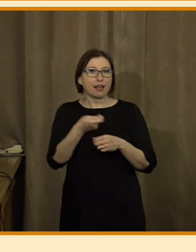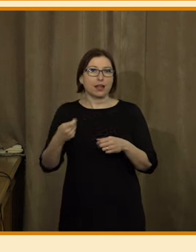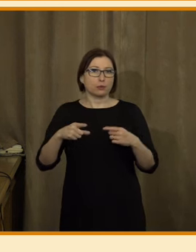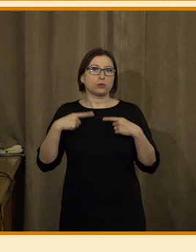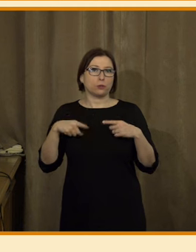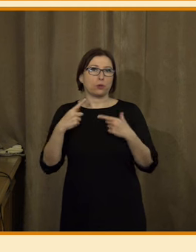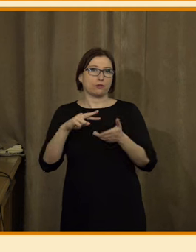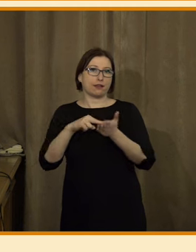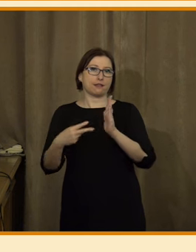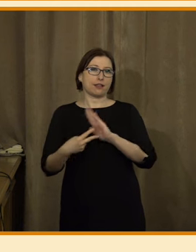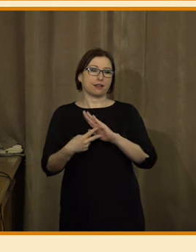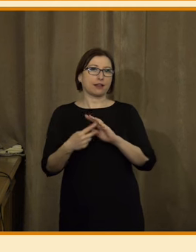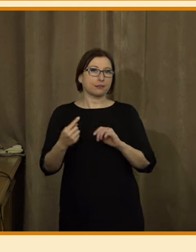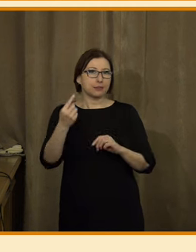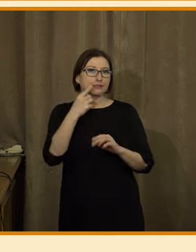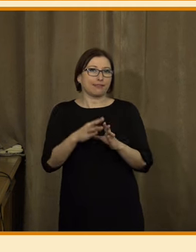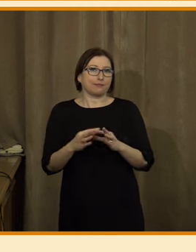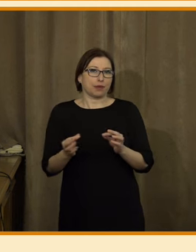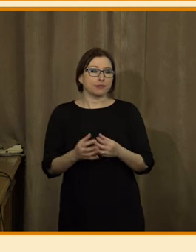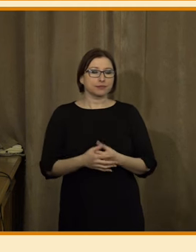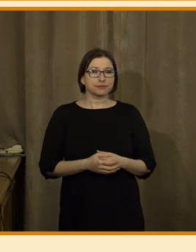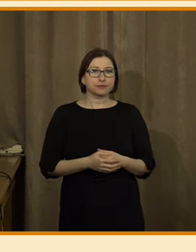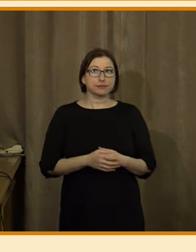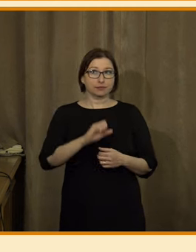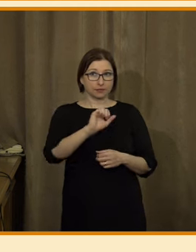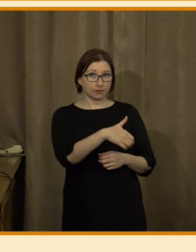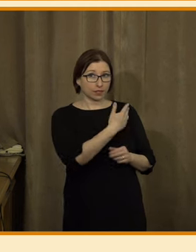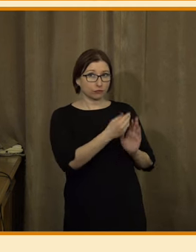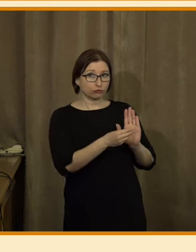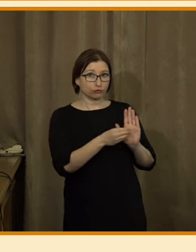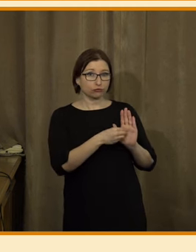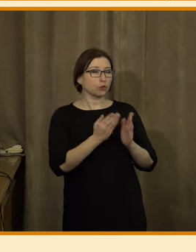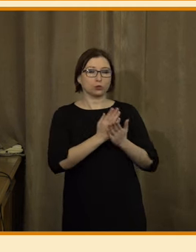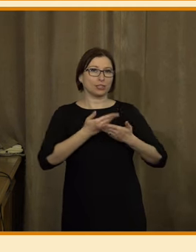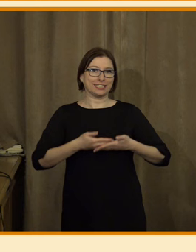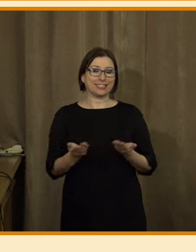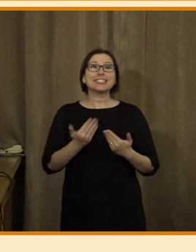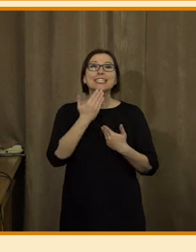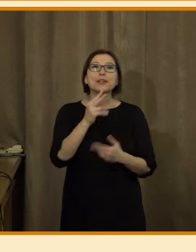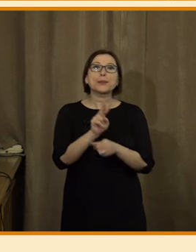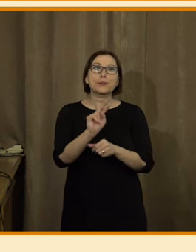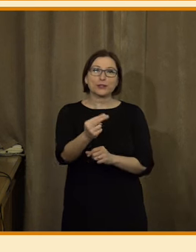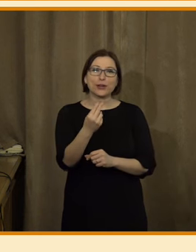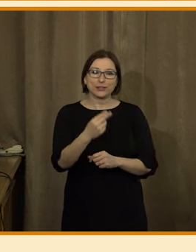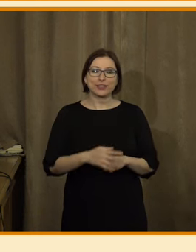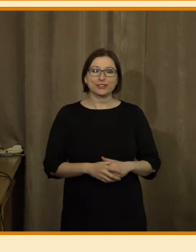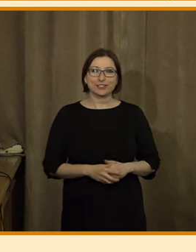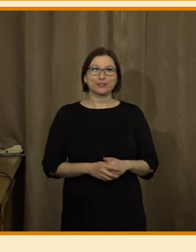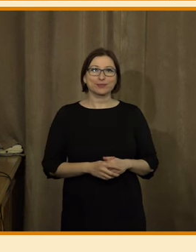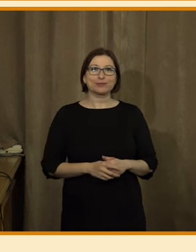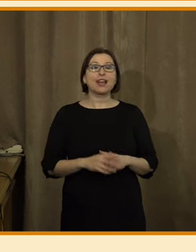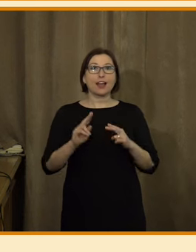panelu. Jinku, nevím, jestli ještě tam máme nějaký slide. Nemáme. Tak děkuji za pozornost a